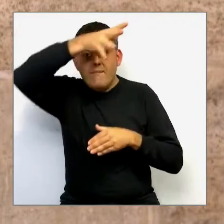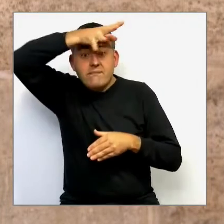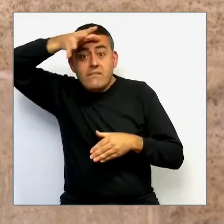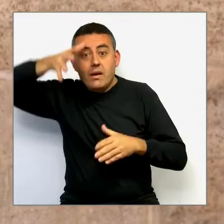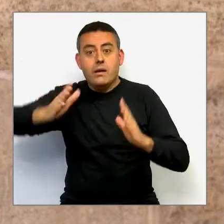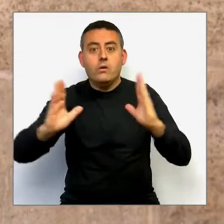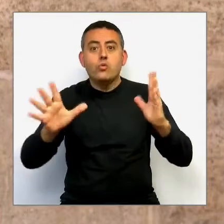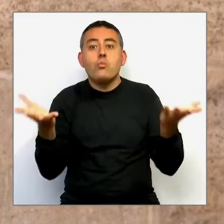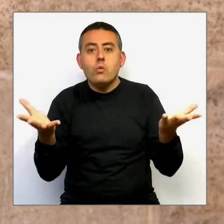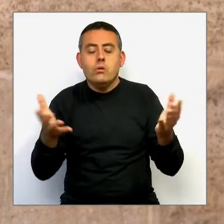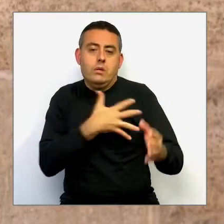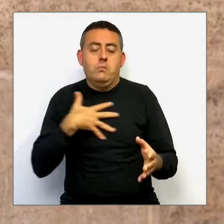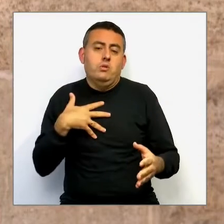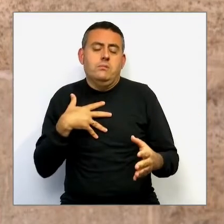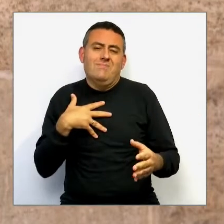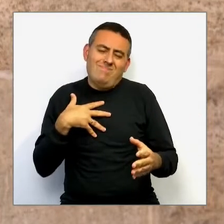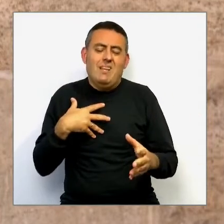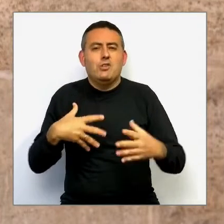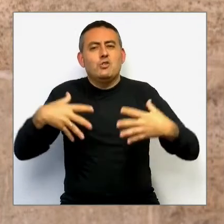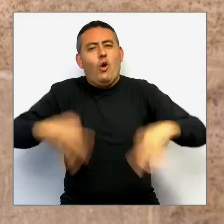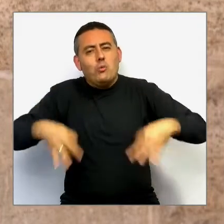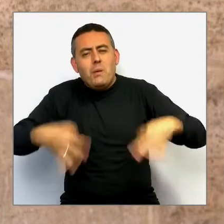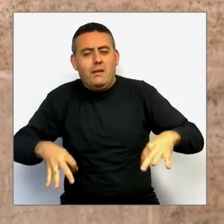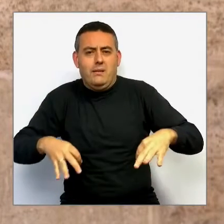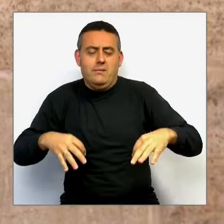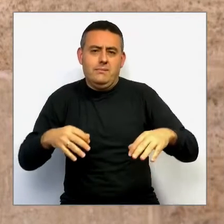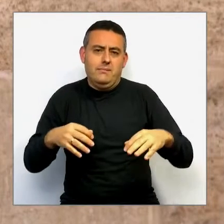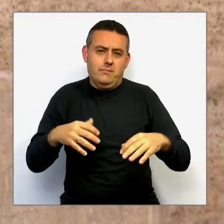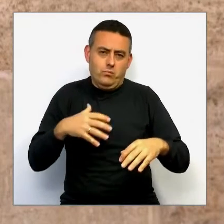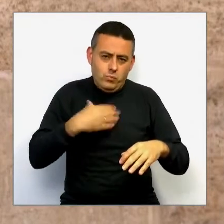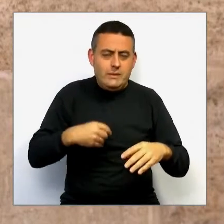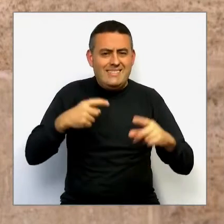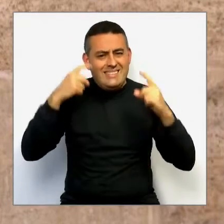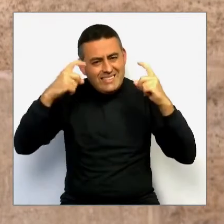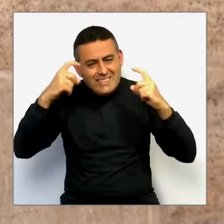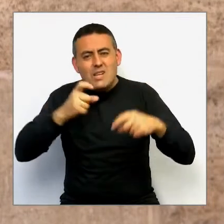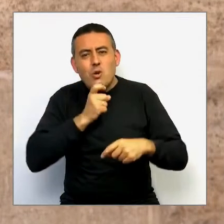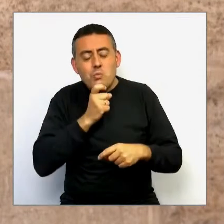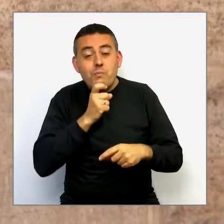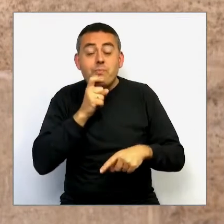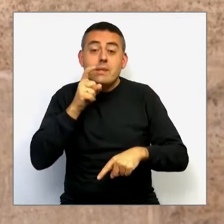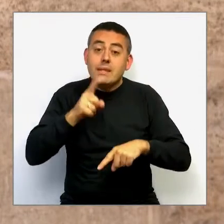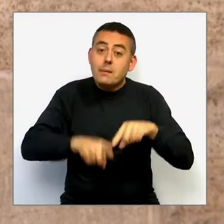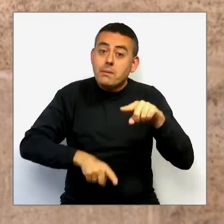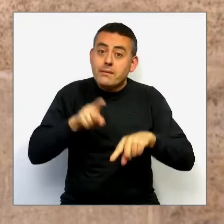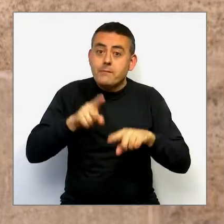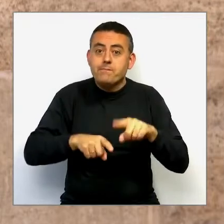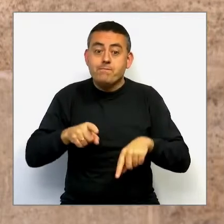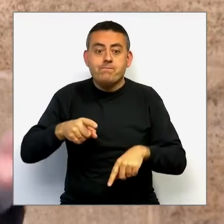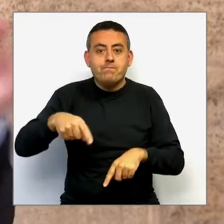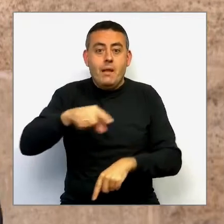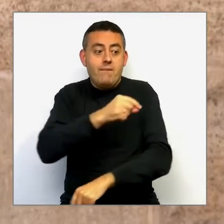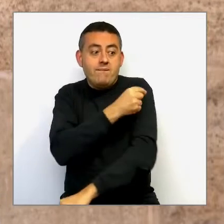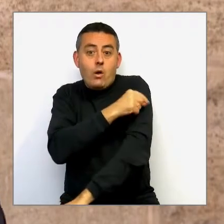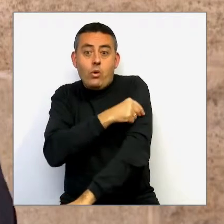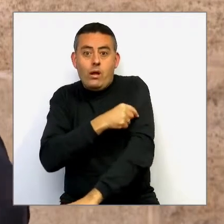el més normalitzat possible. Tot això dependrà, sobretot, de l'abans de la vacunació,